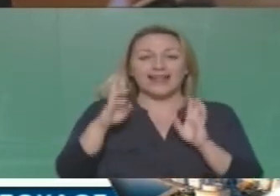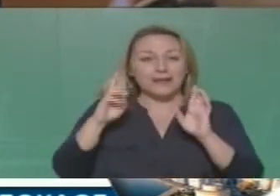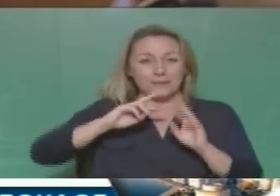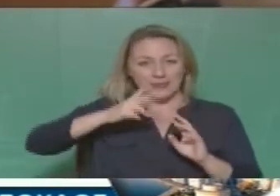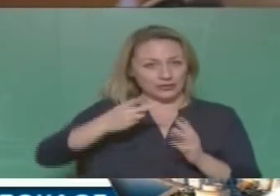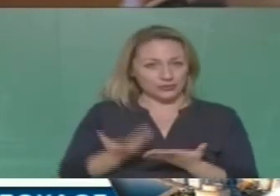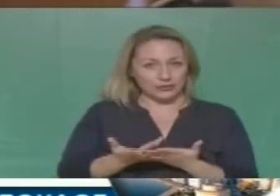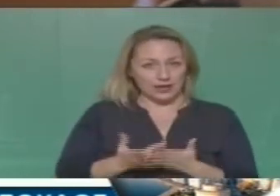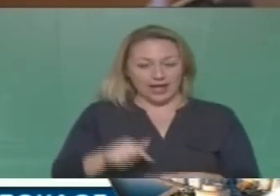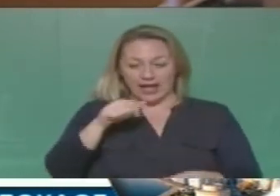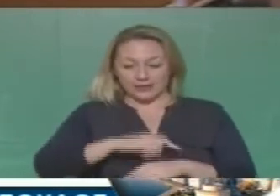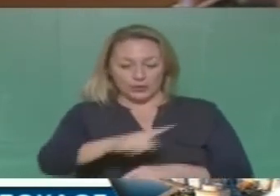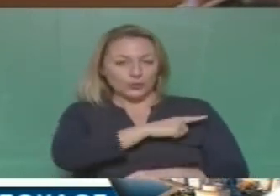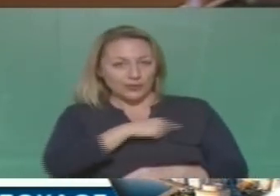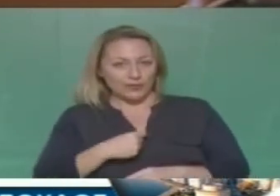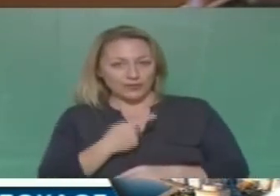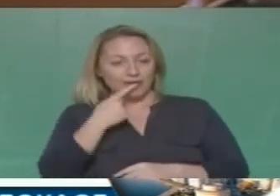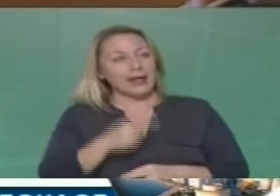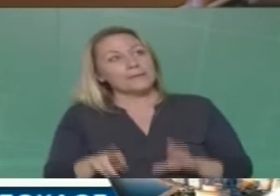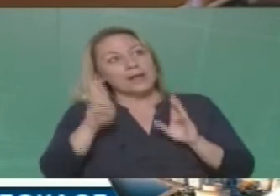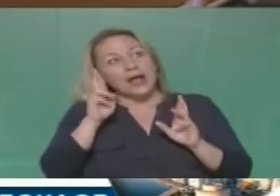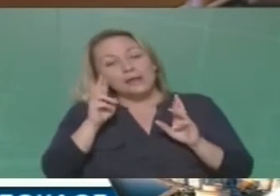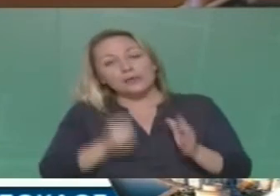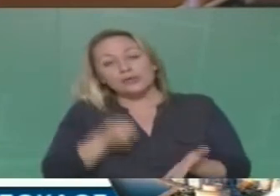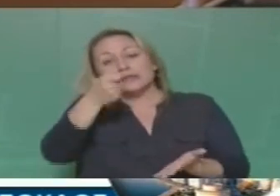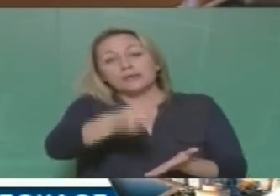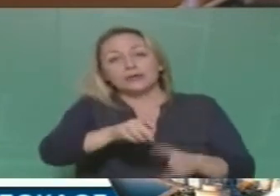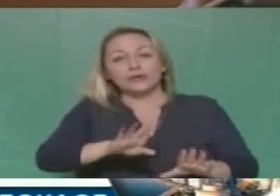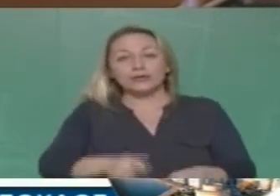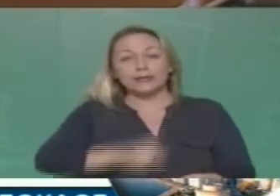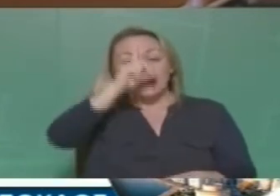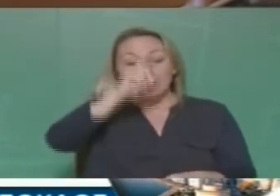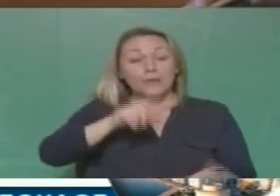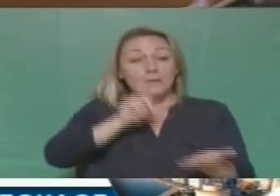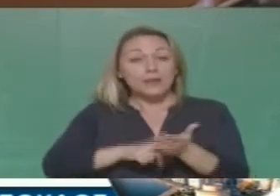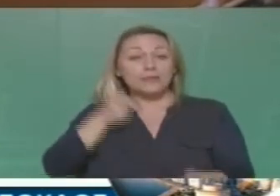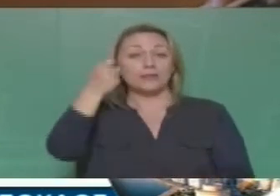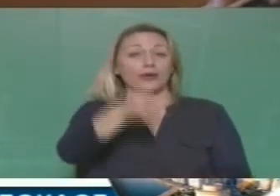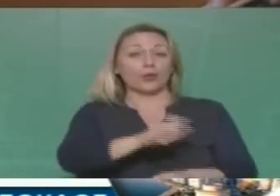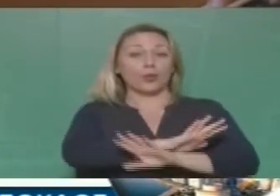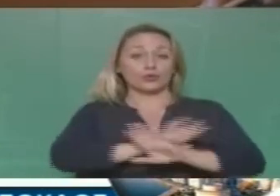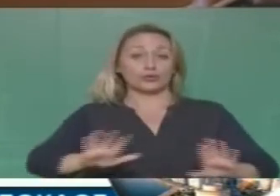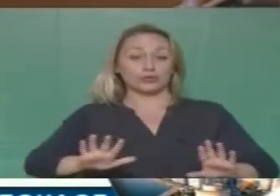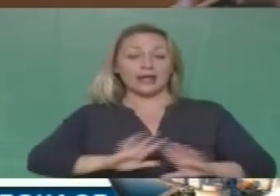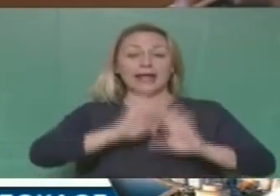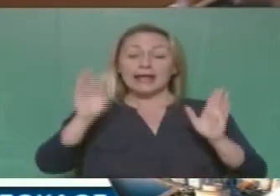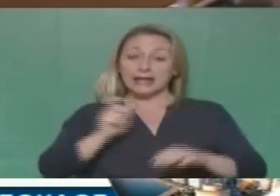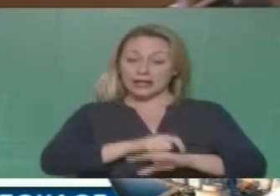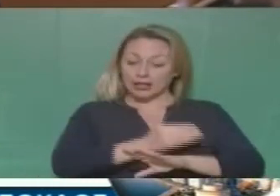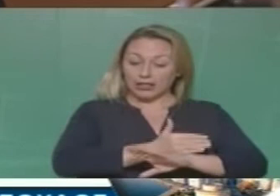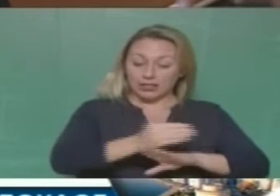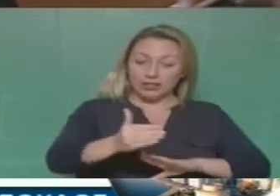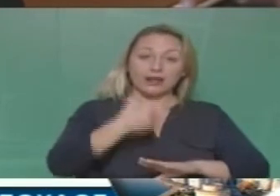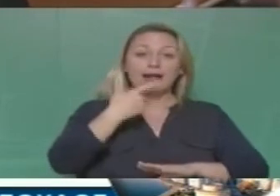Ένας εργοδότης δεν αισιοδοξεί για το αν θα πληρώσει. Ένας εργοδότης έχει υποχρέωση να πληρώσει και τελείωσε. Και αν έκανε μια καθυστέρηση